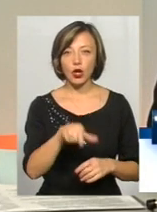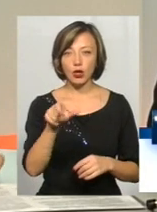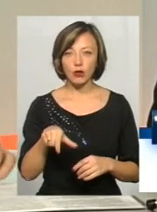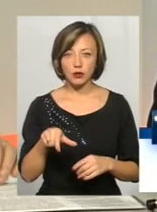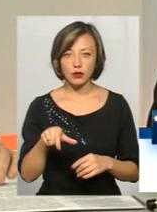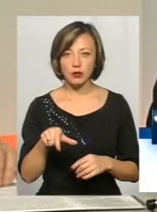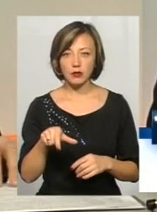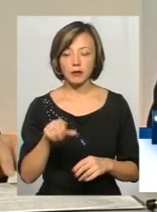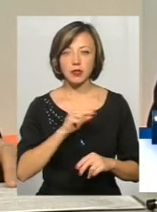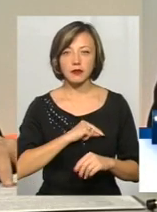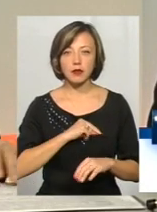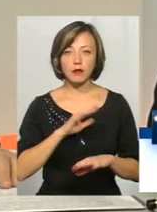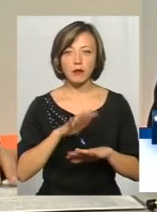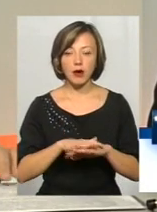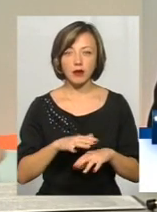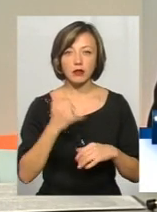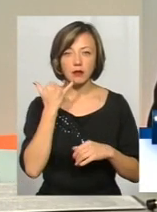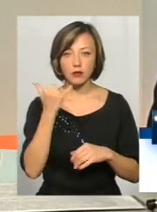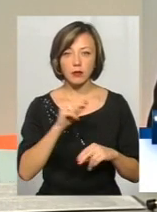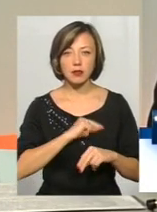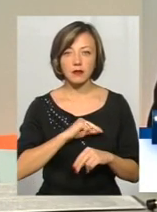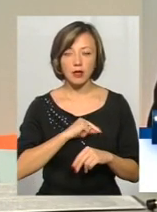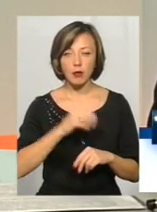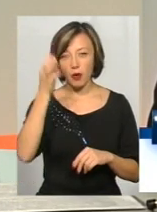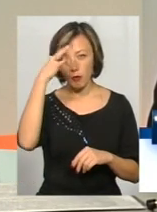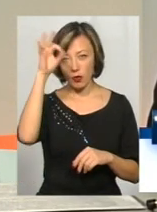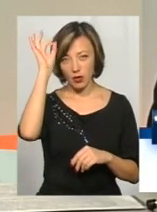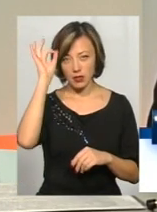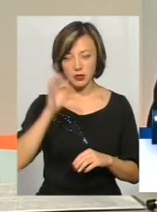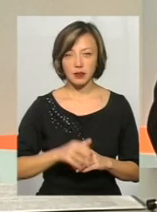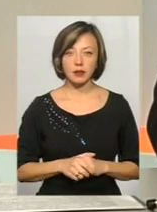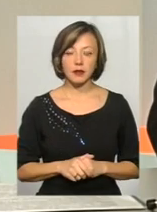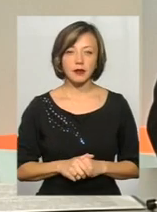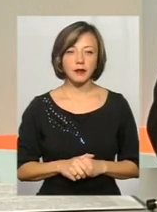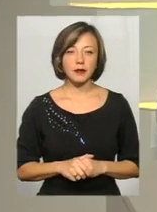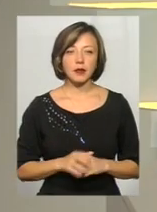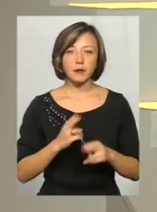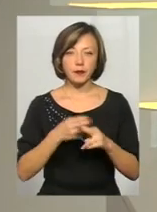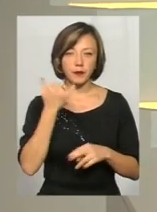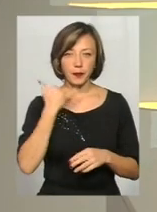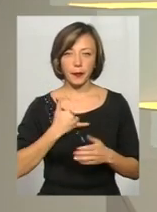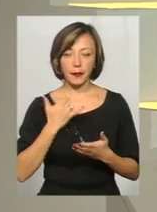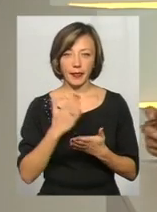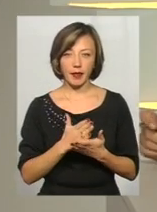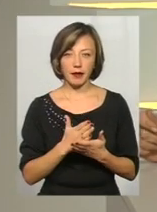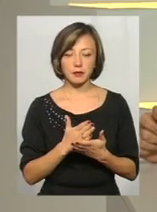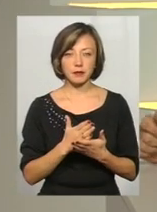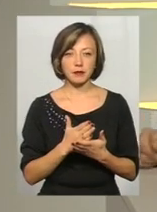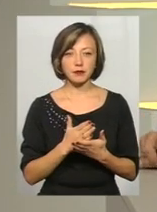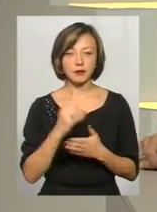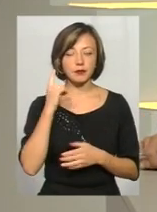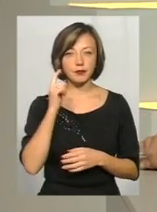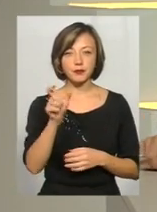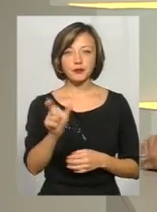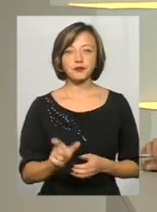працівників банку, телефонують, представляються працівниками поліції. Я вас переб'ю на фуночку, у нас є телефонний дзвінок. Давайте почуємо